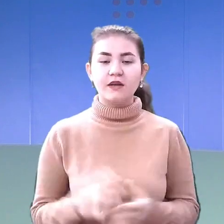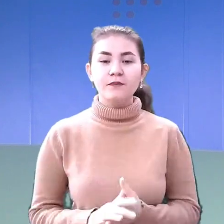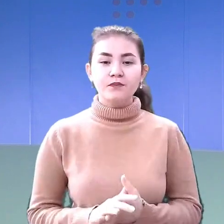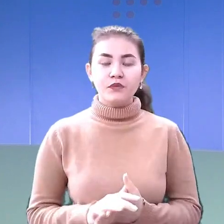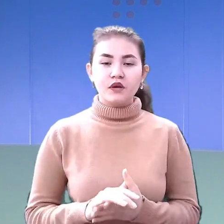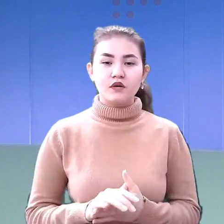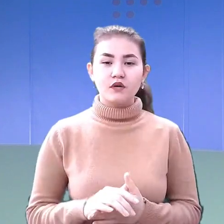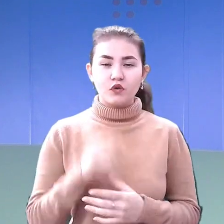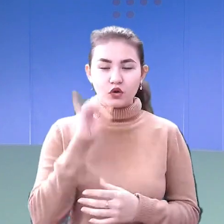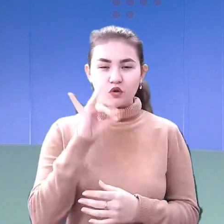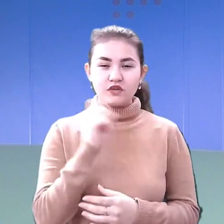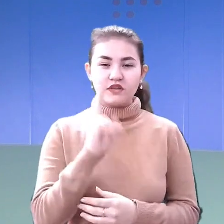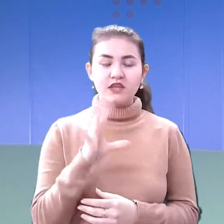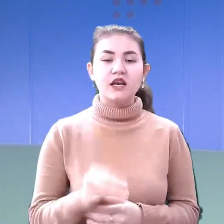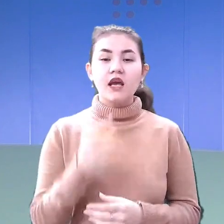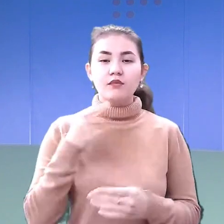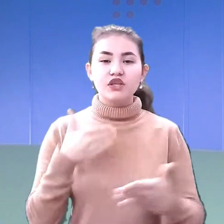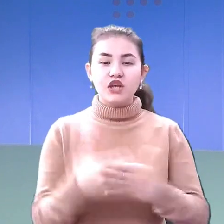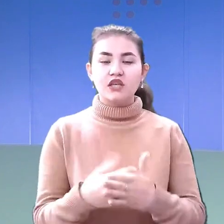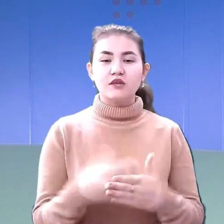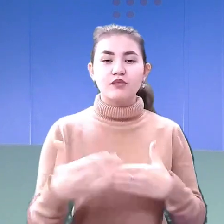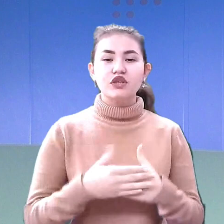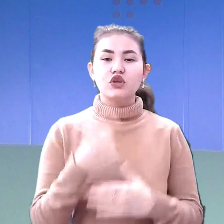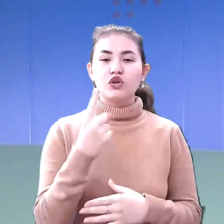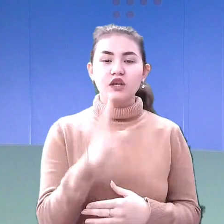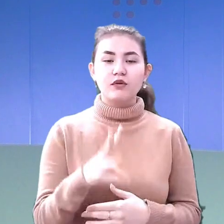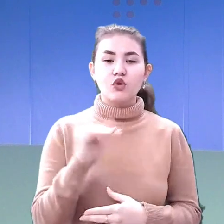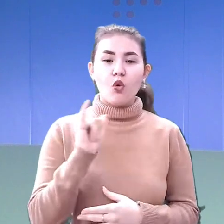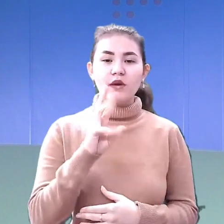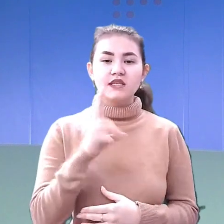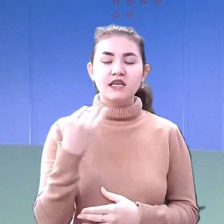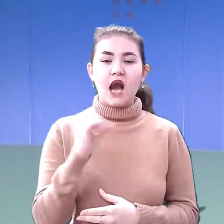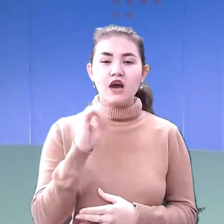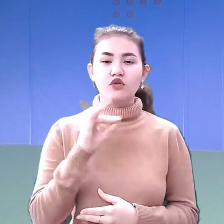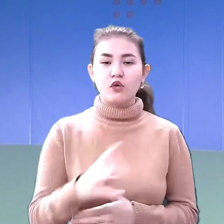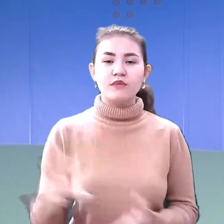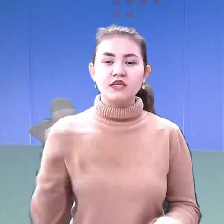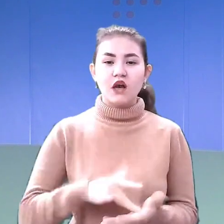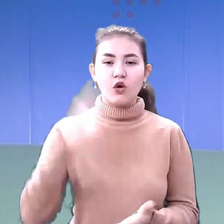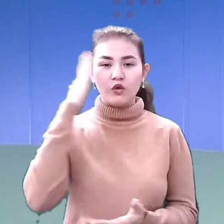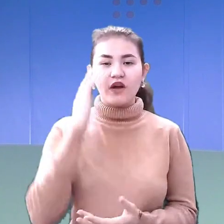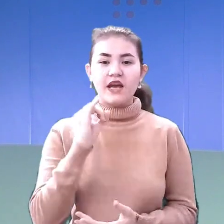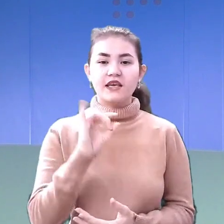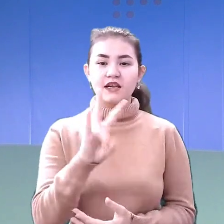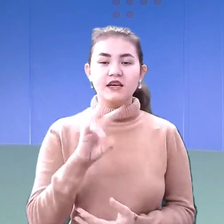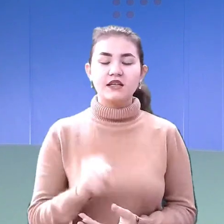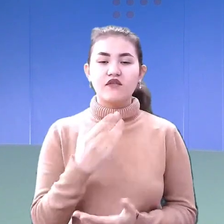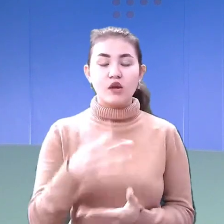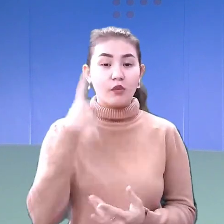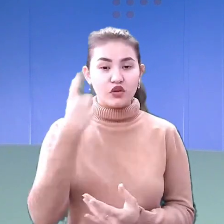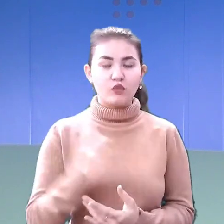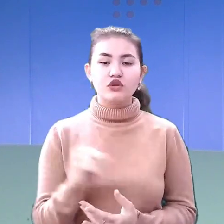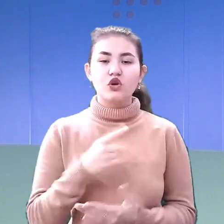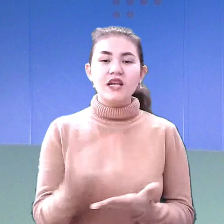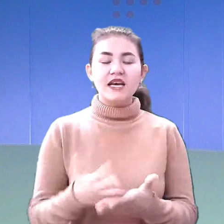Наближатися ближче, ніж на один кілометр до Уманського аеродрому заборонила міська голова Ірина Плетньова. Вона повідомила, що ця